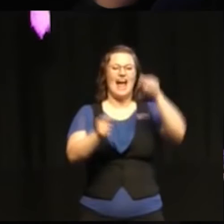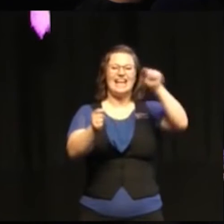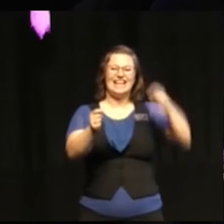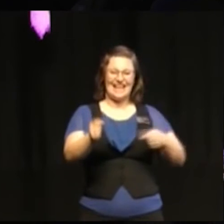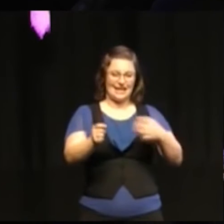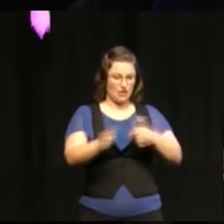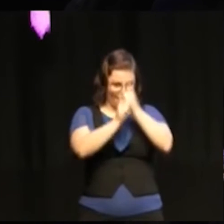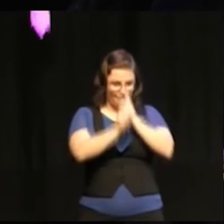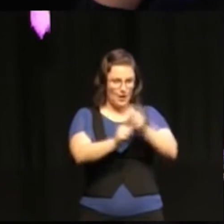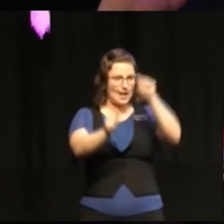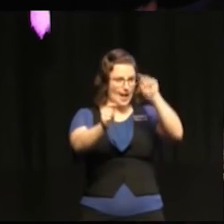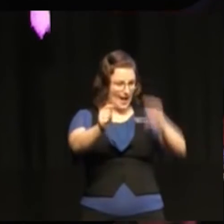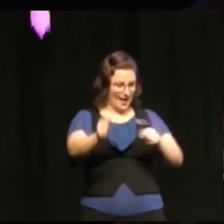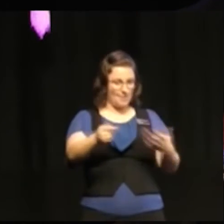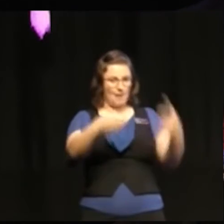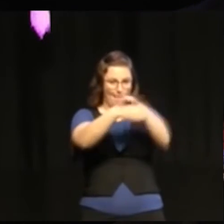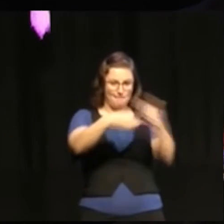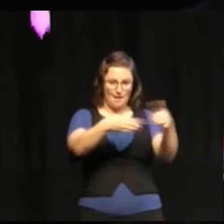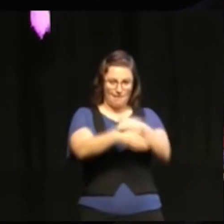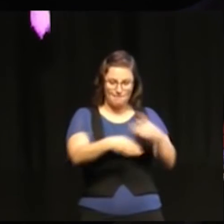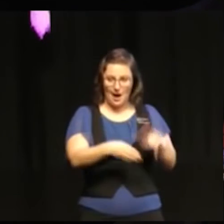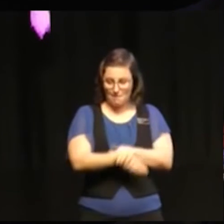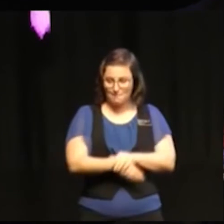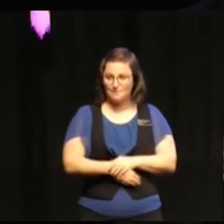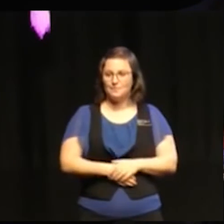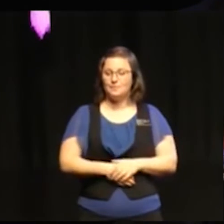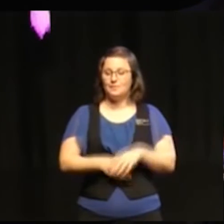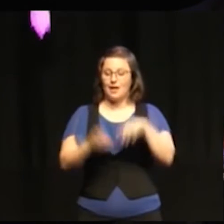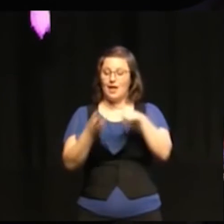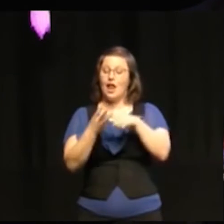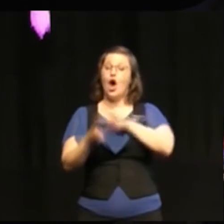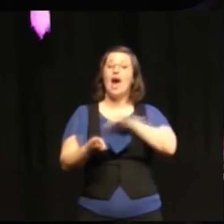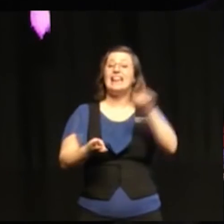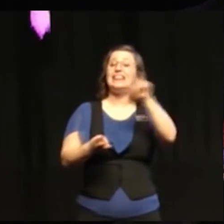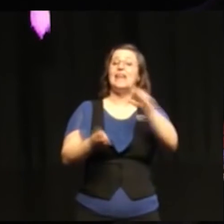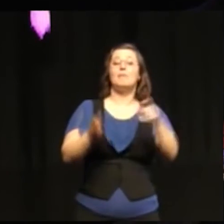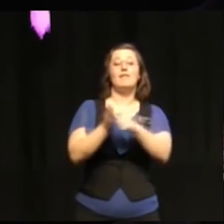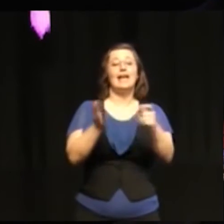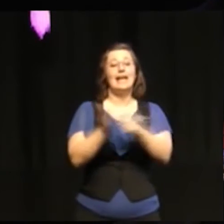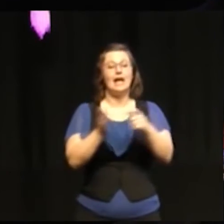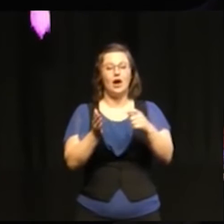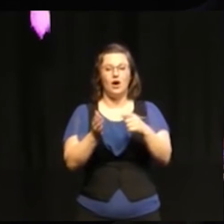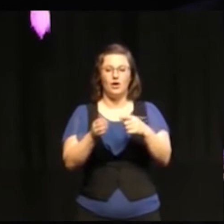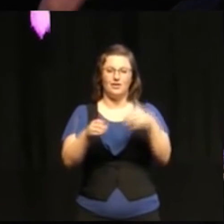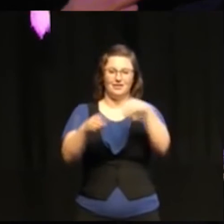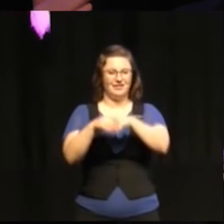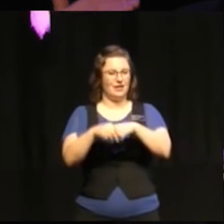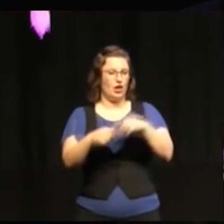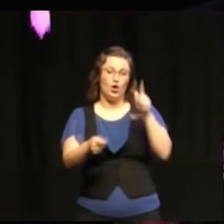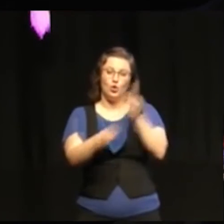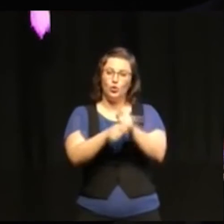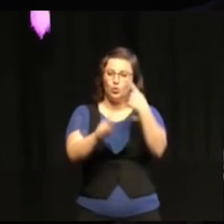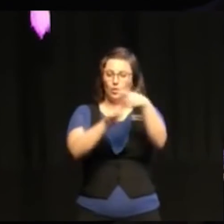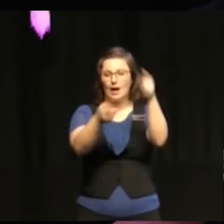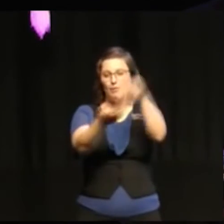och så och sen då jobba med temavecka inom skolan med de sjutton globala målen. de har flera olika förslag men jag tänker